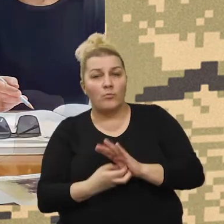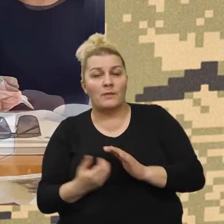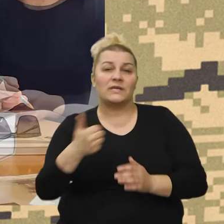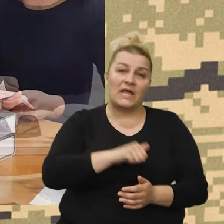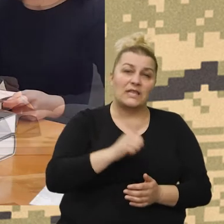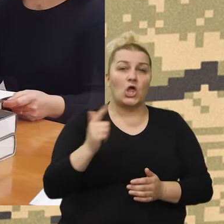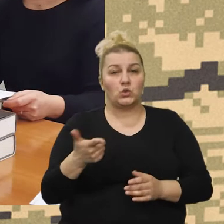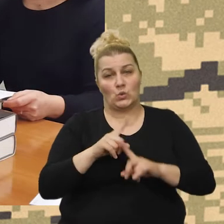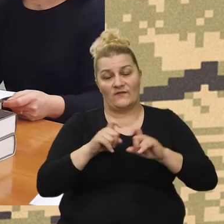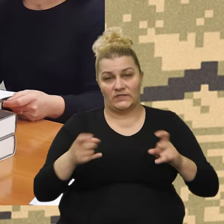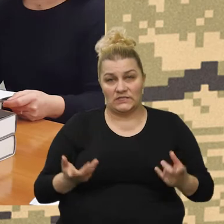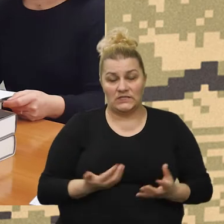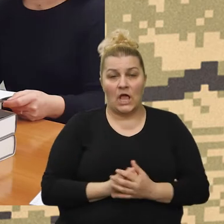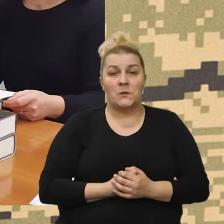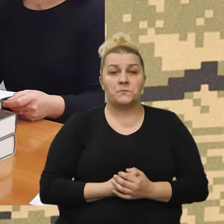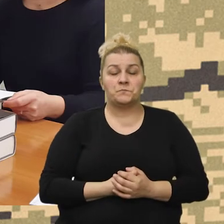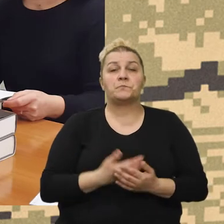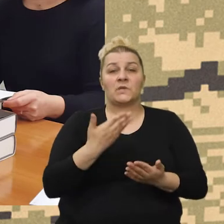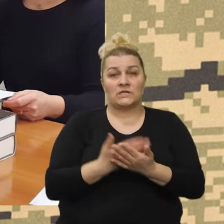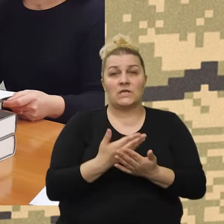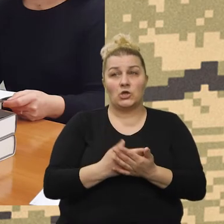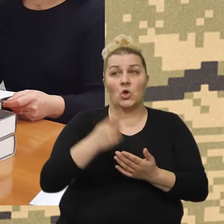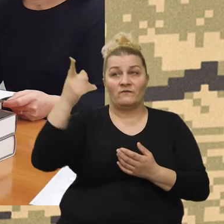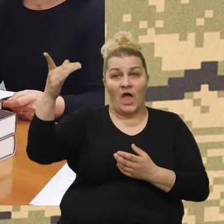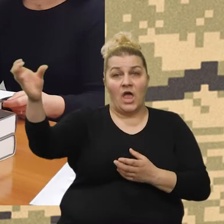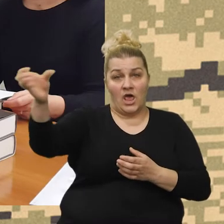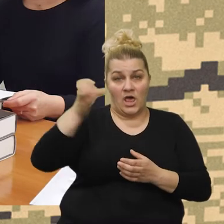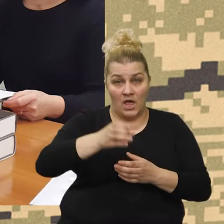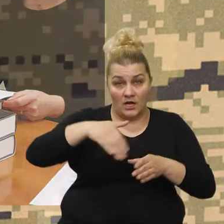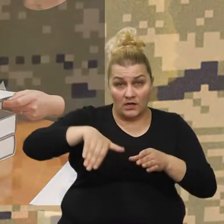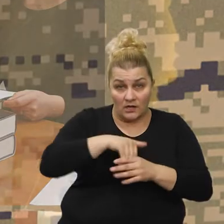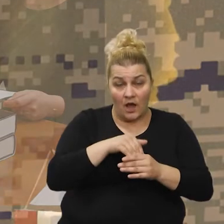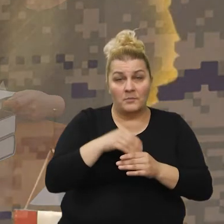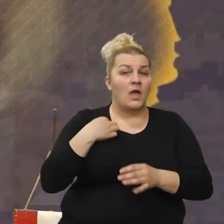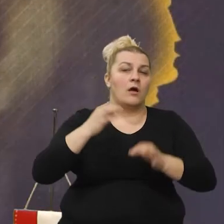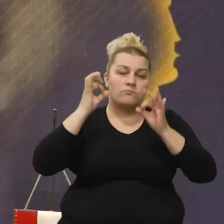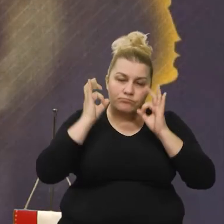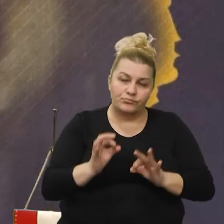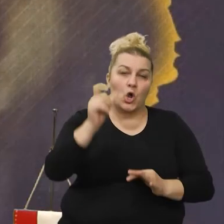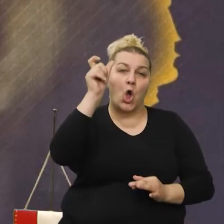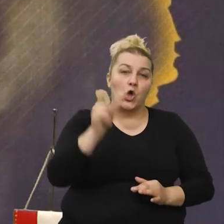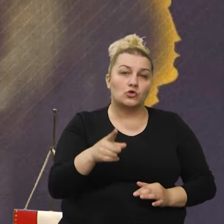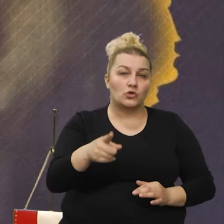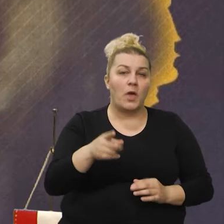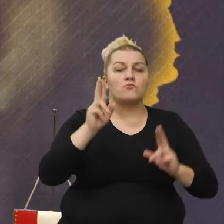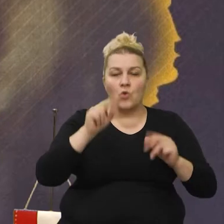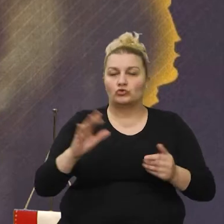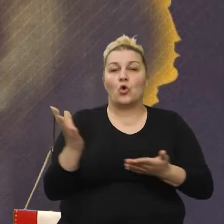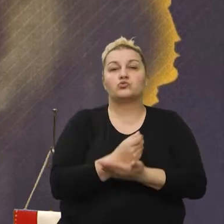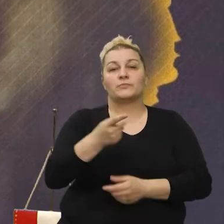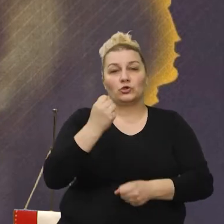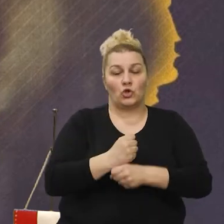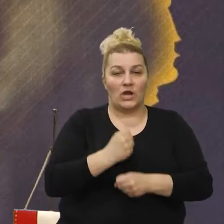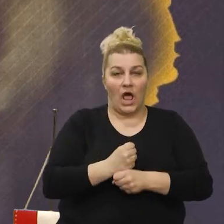vrste. Tako da smo njezim dolaskom stvarno pogodili osobu koja to može uspješno